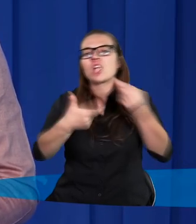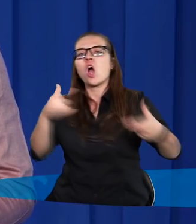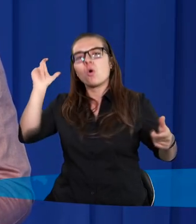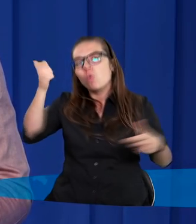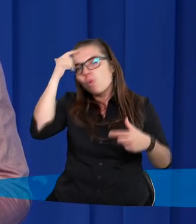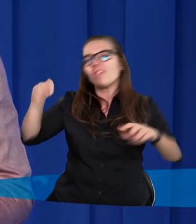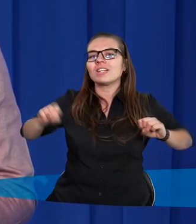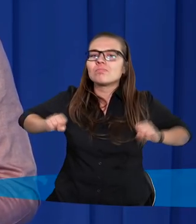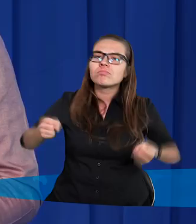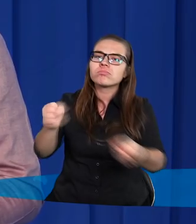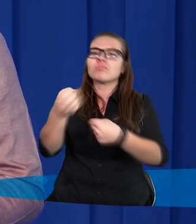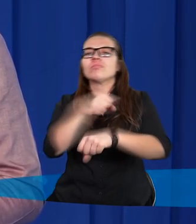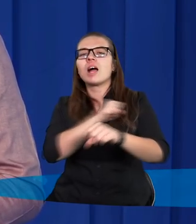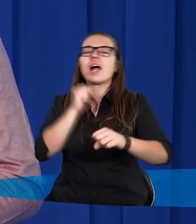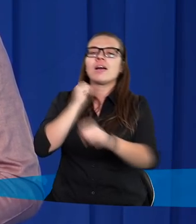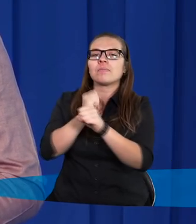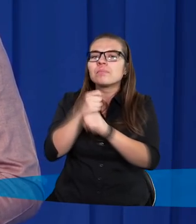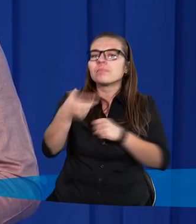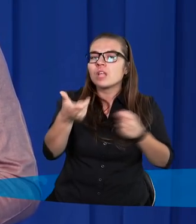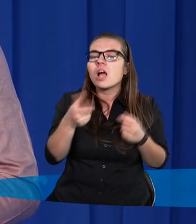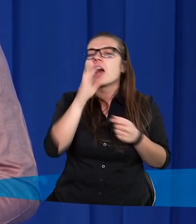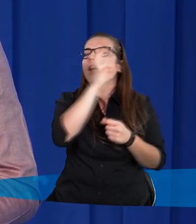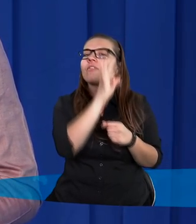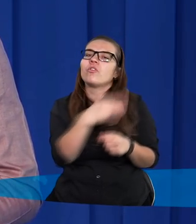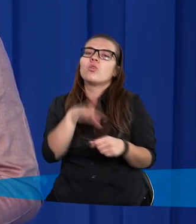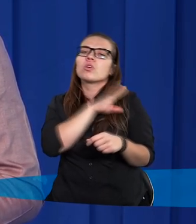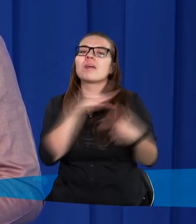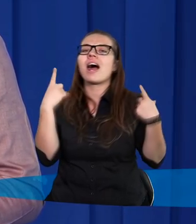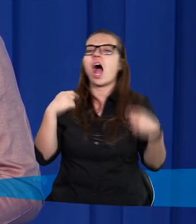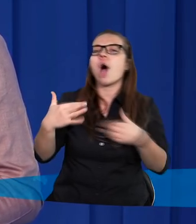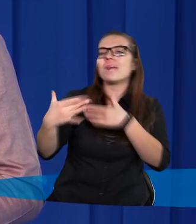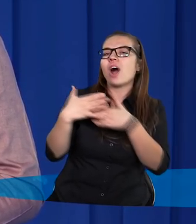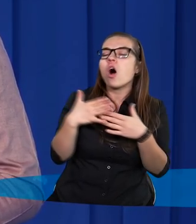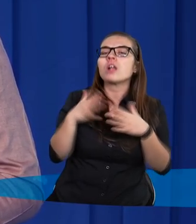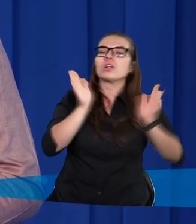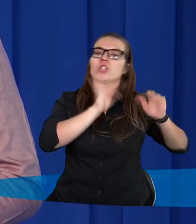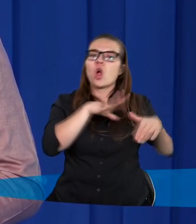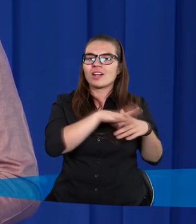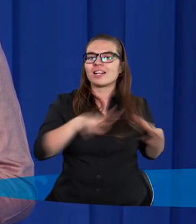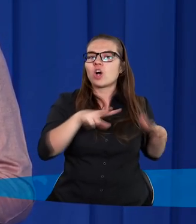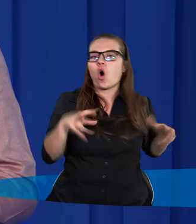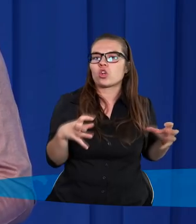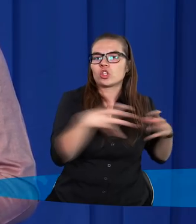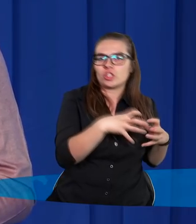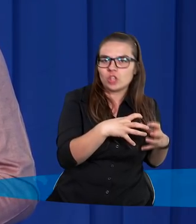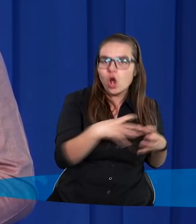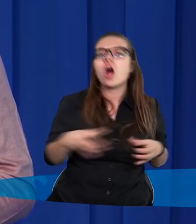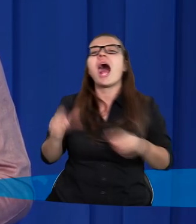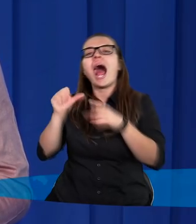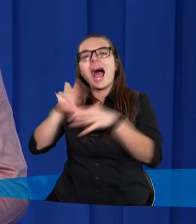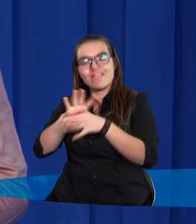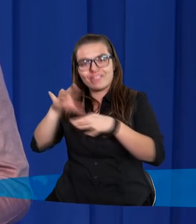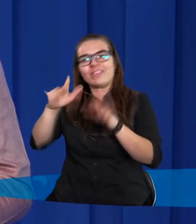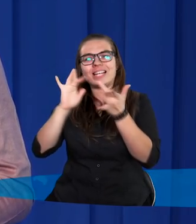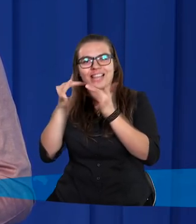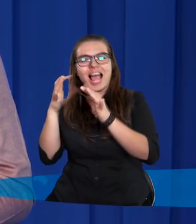gospodarzem. Niestety śmierć bliskiej osoby sprawiła, że został z rodziną, ale jest z nami na